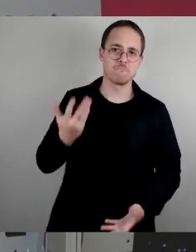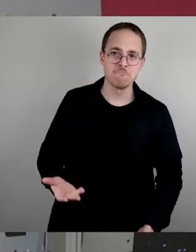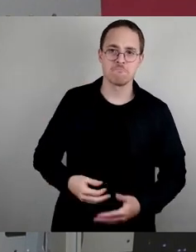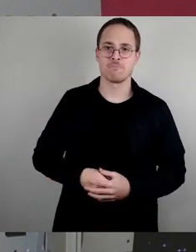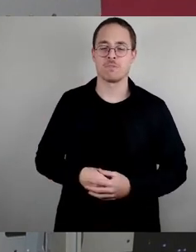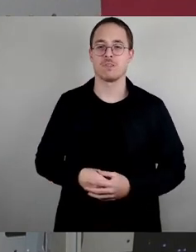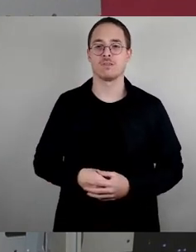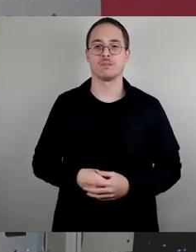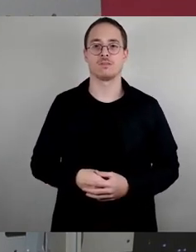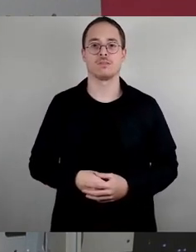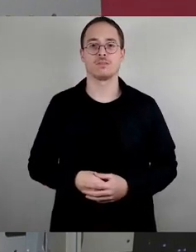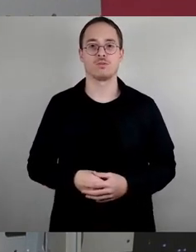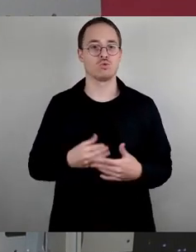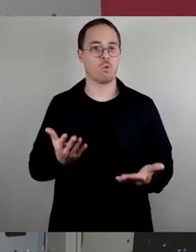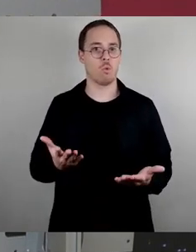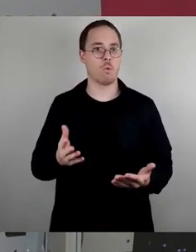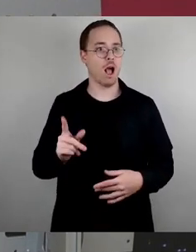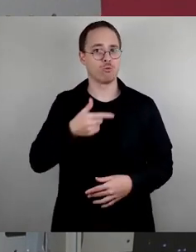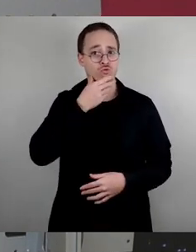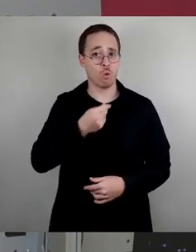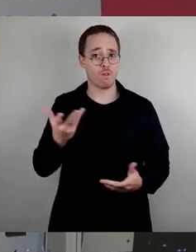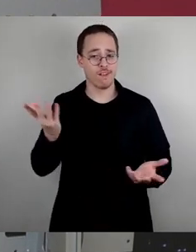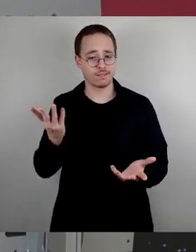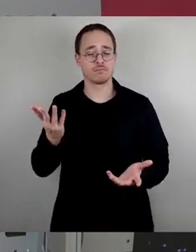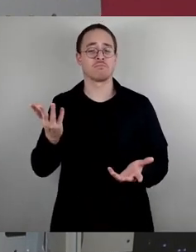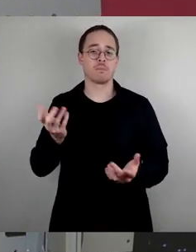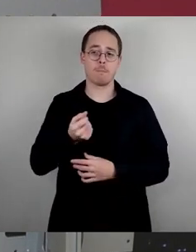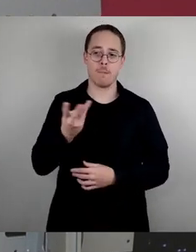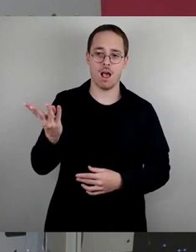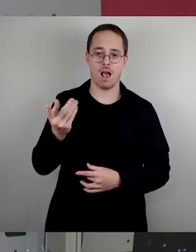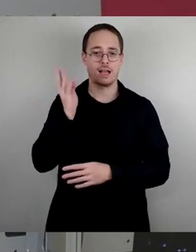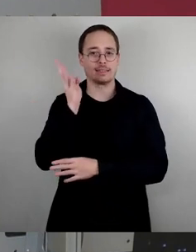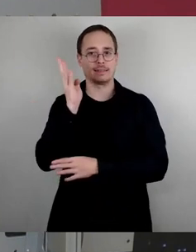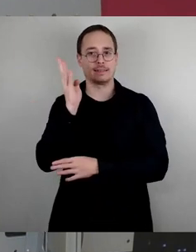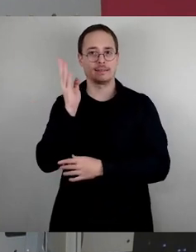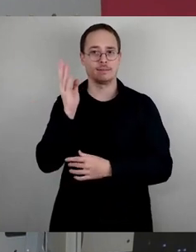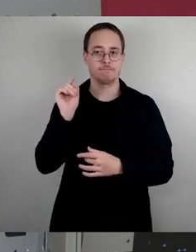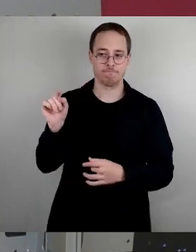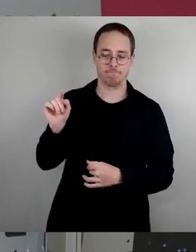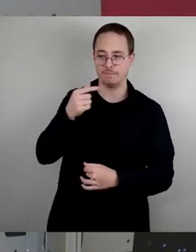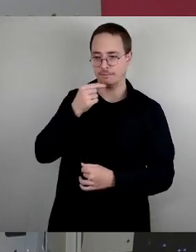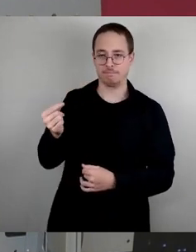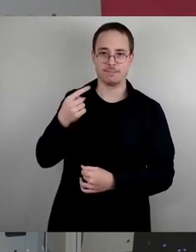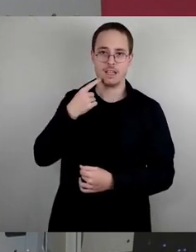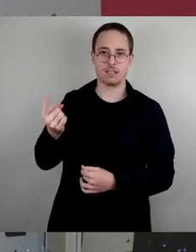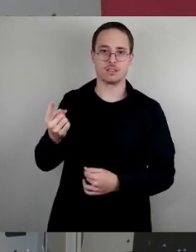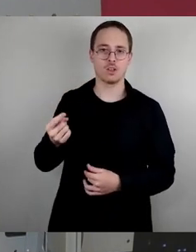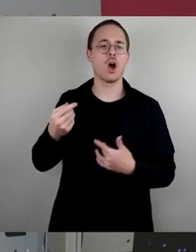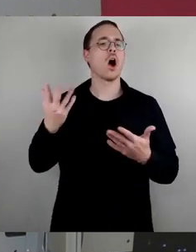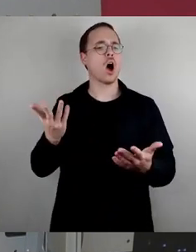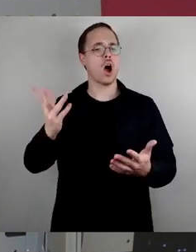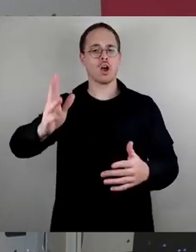der Debatte von einzelnen Rednern innerhalb eines Redebeitrags gesagt wurde, das Ganze bringt überhaupt nichts